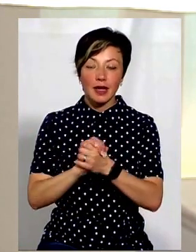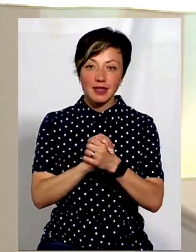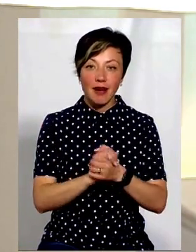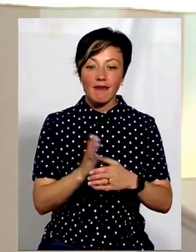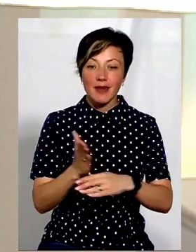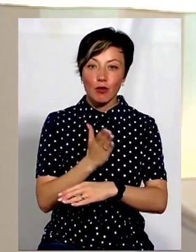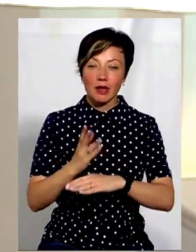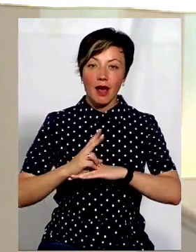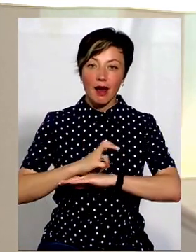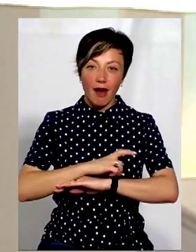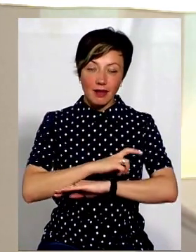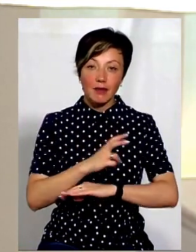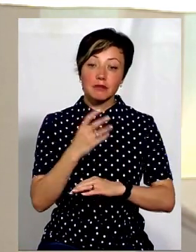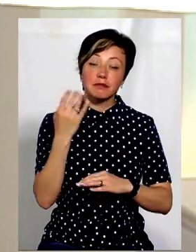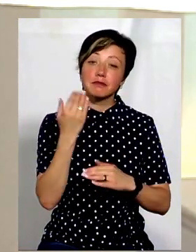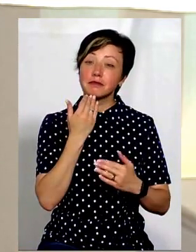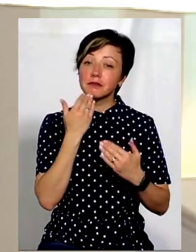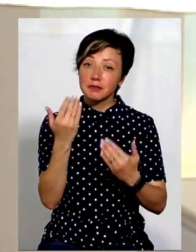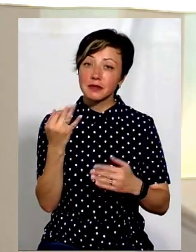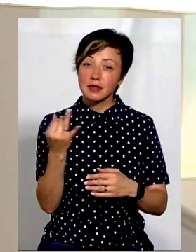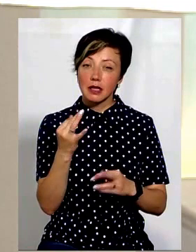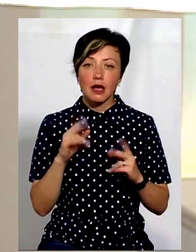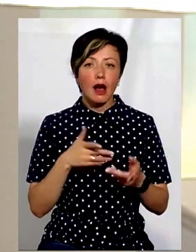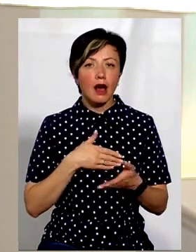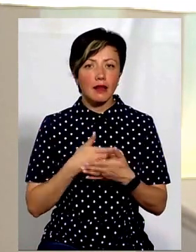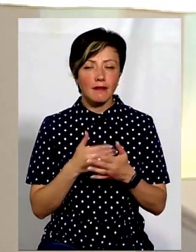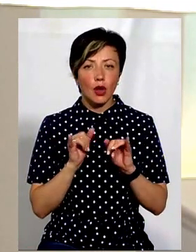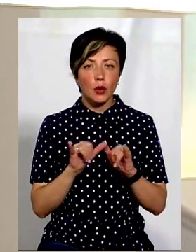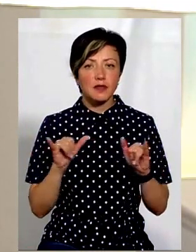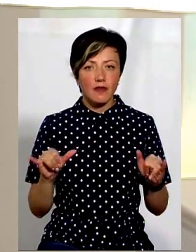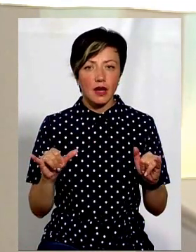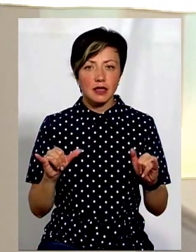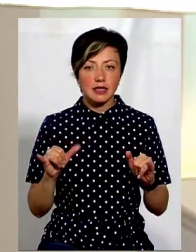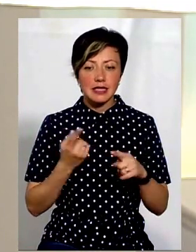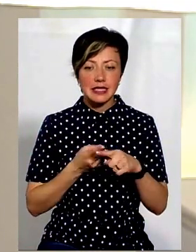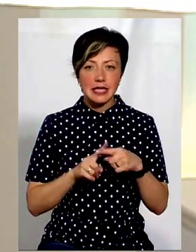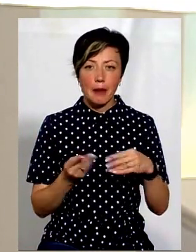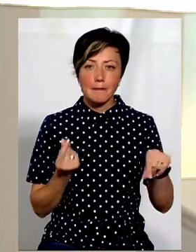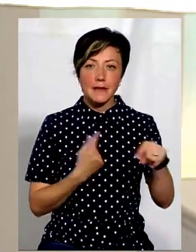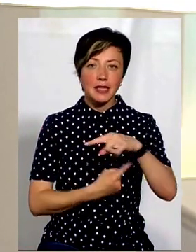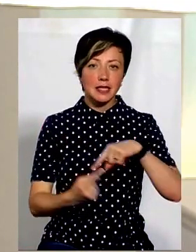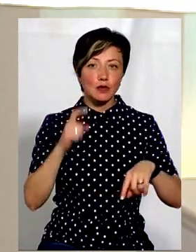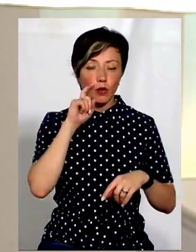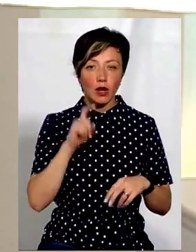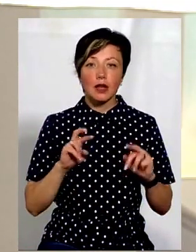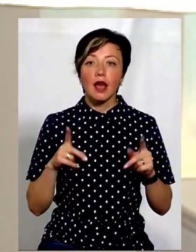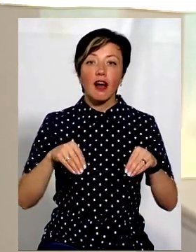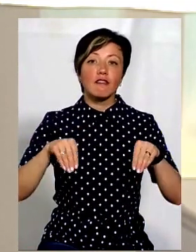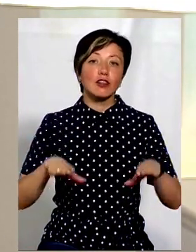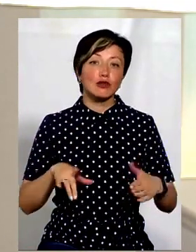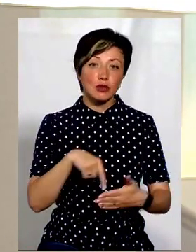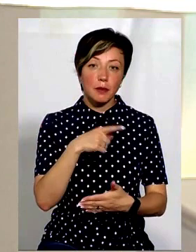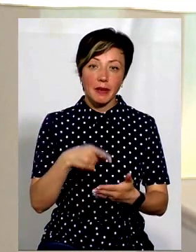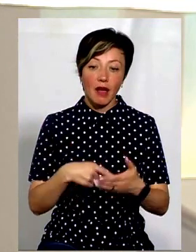виробників равликів» Романа Репка ми поцікавилися, наскільки активно розвивається равликовий бізнес в Україні. Як вирішується